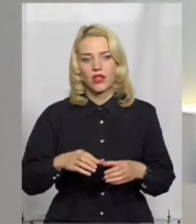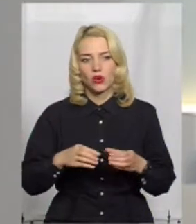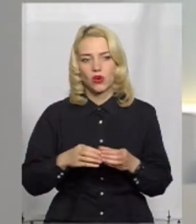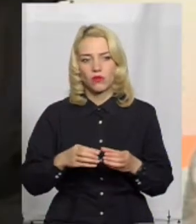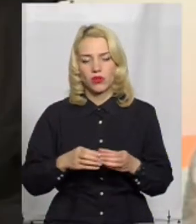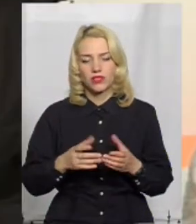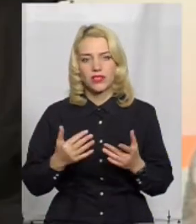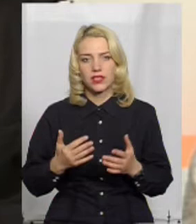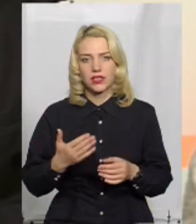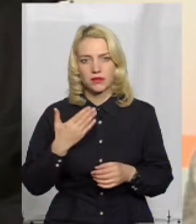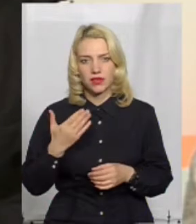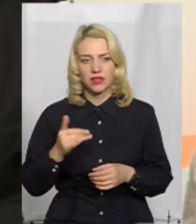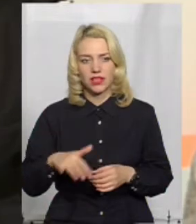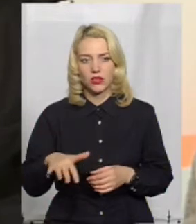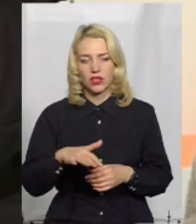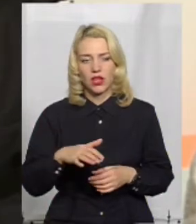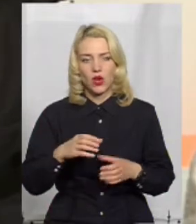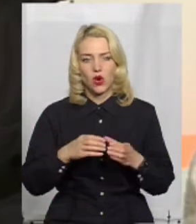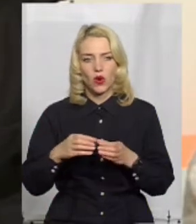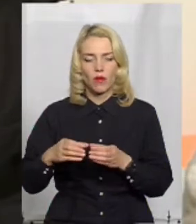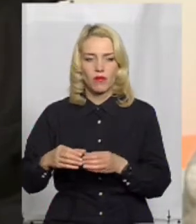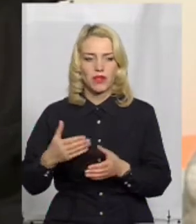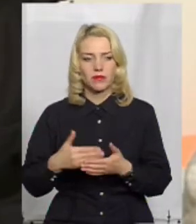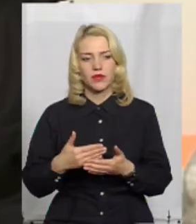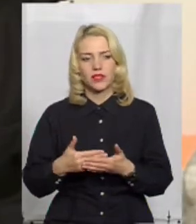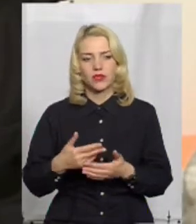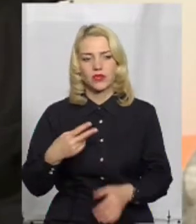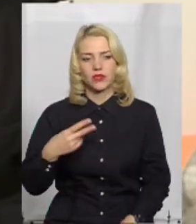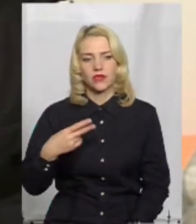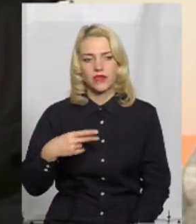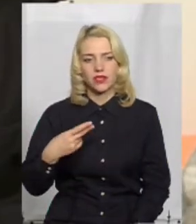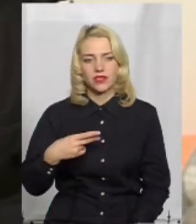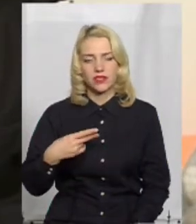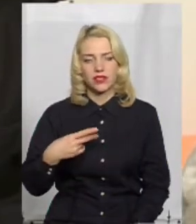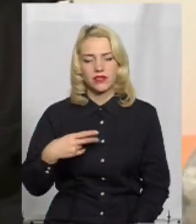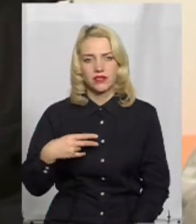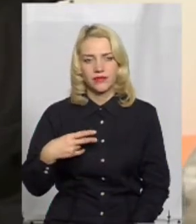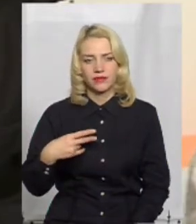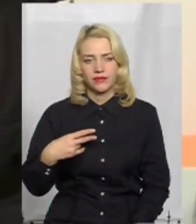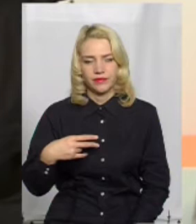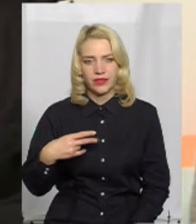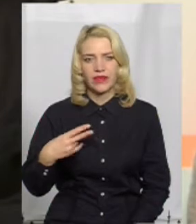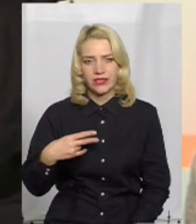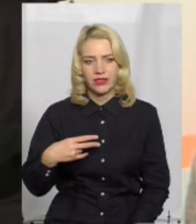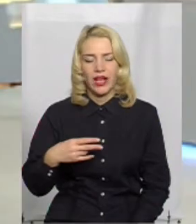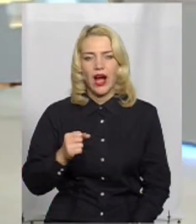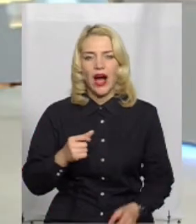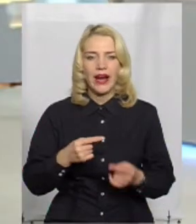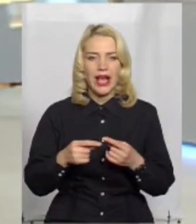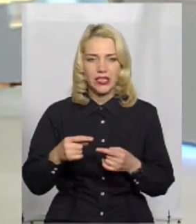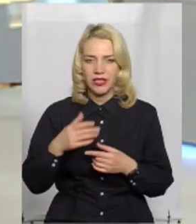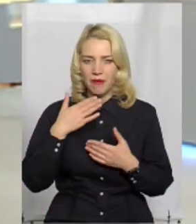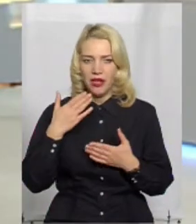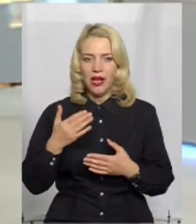долучилися? Територіальних громад десь близько 20 з хвостиком. А решта?